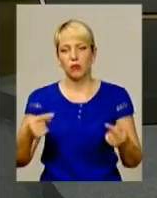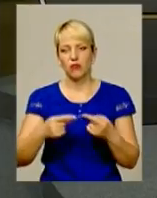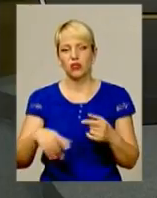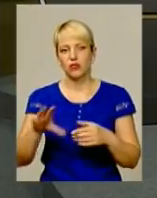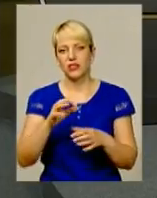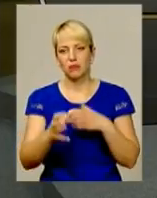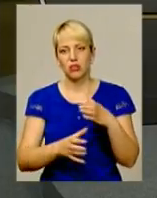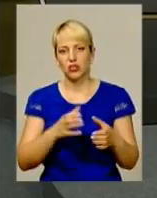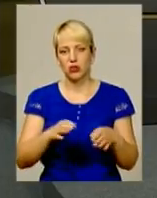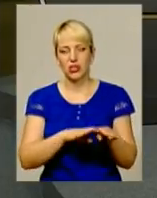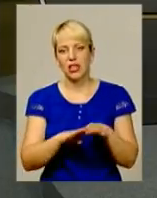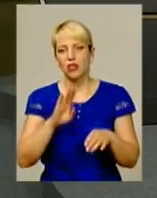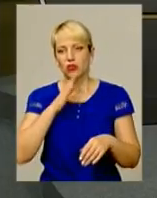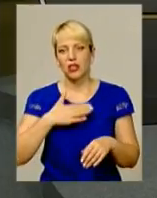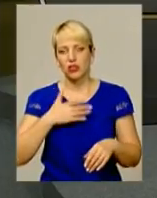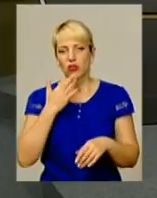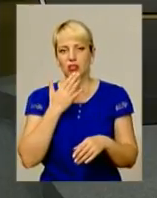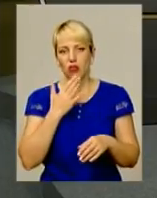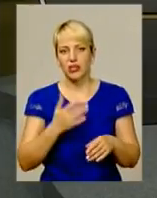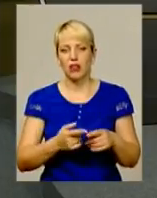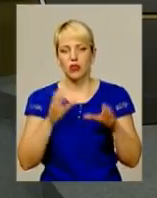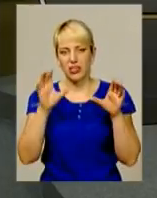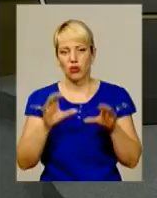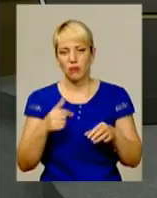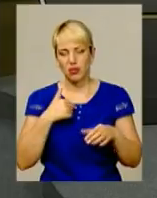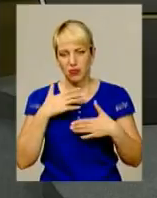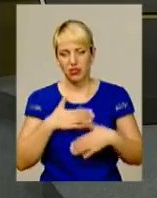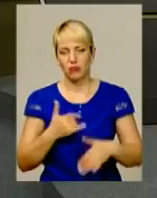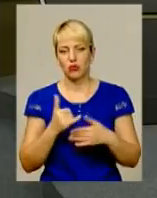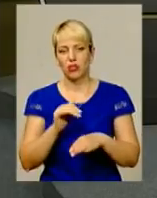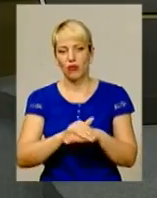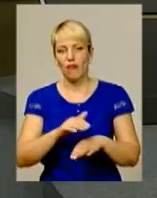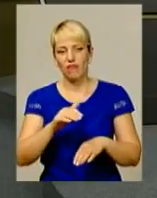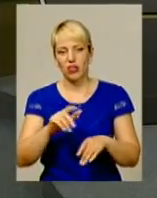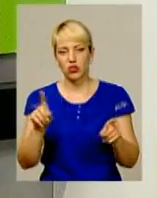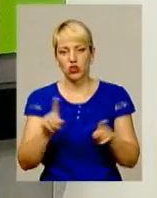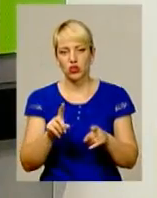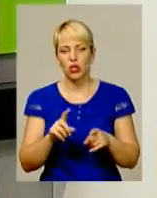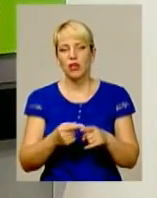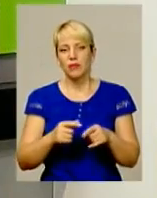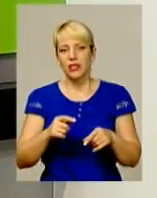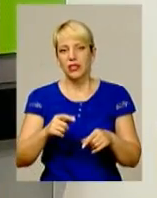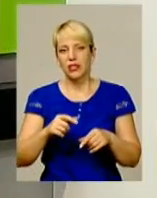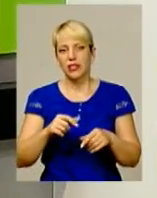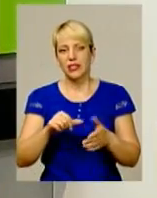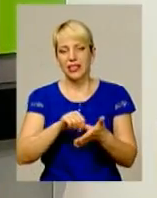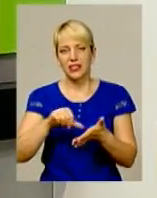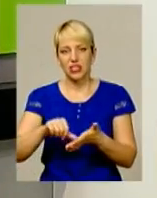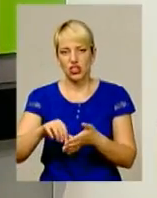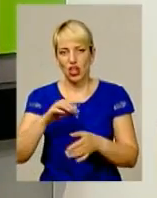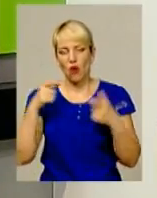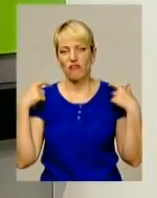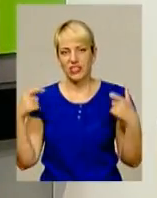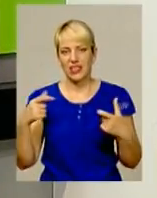стандартів, до нашого національного законодавства. Крім того, мені приємно сьогодні констатувати факт, що дільничні офіцери поліції сьогодні у нас